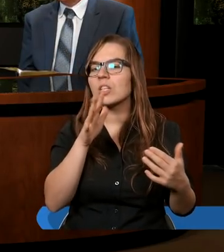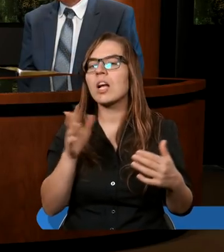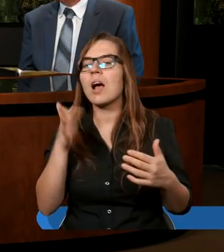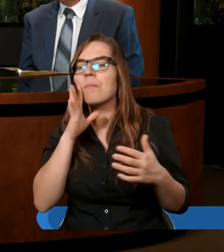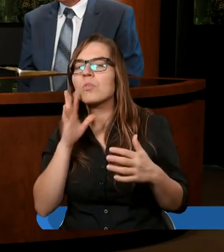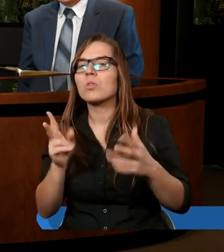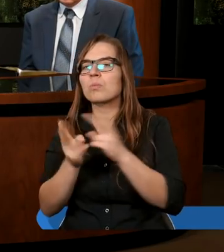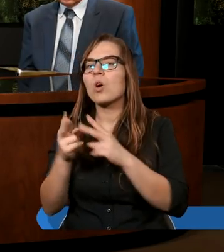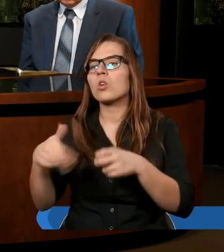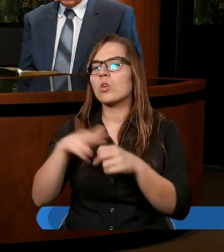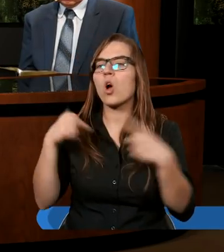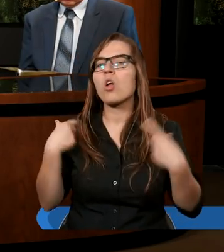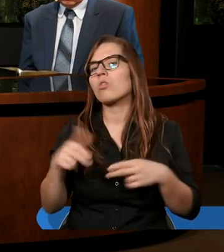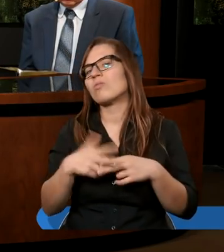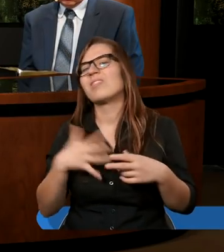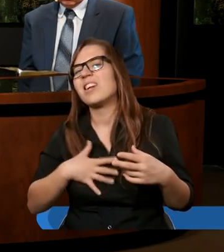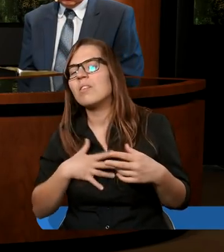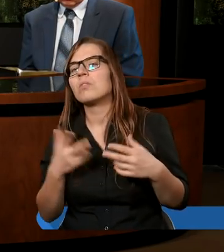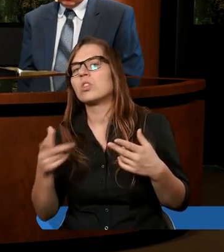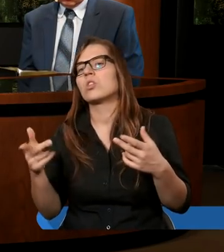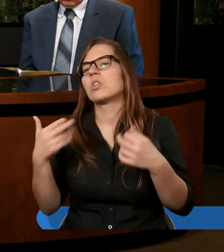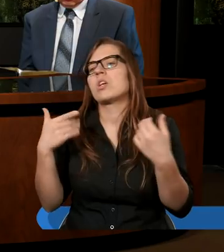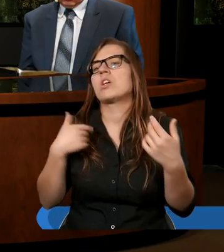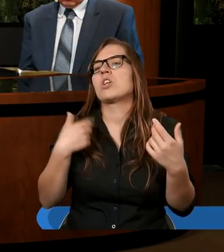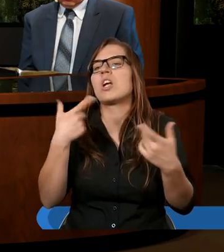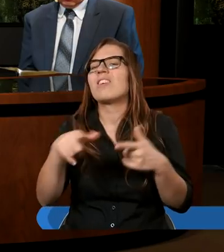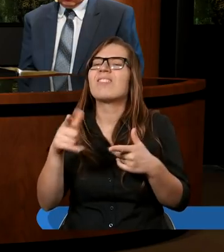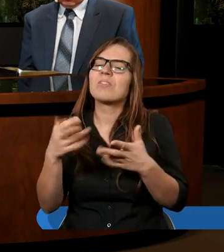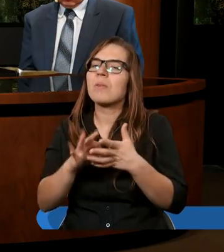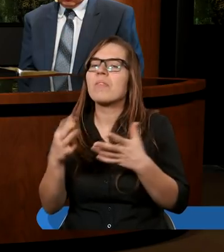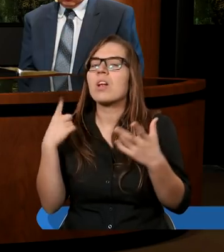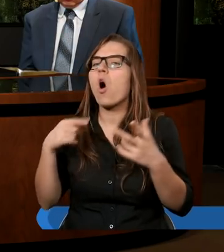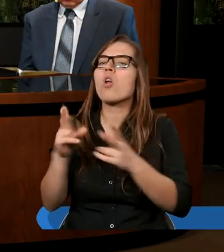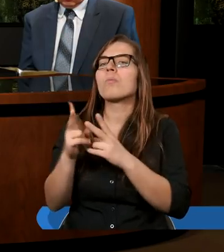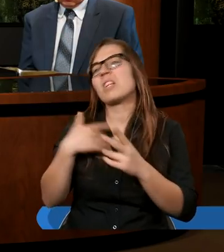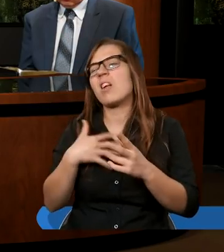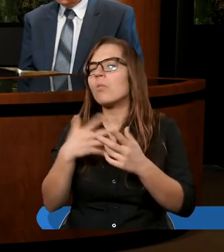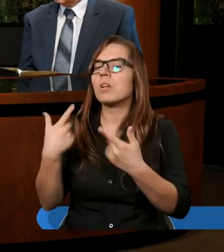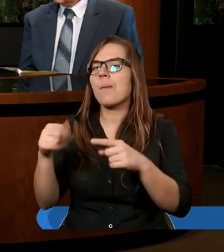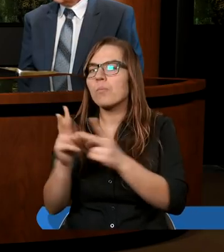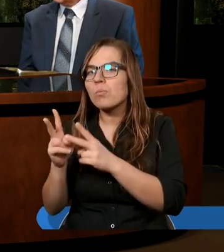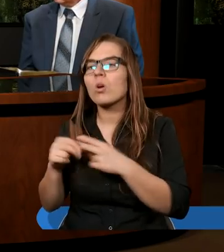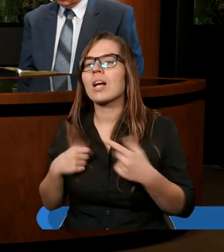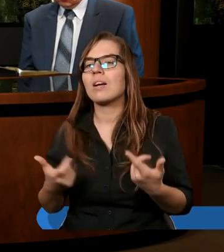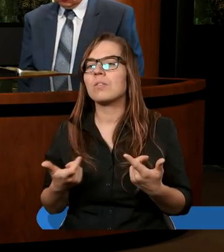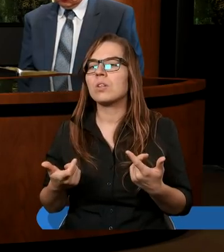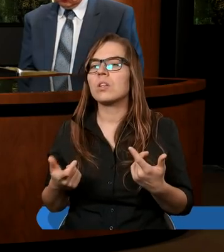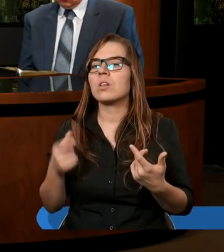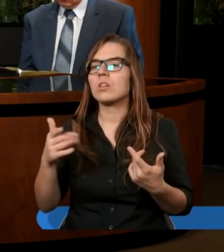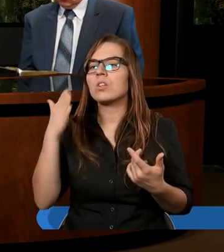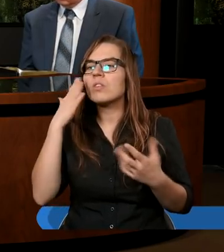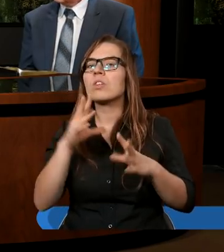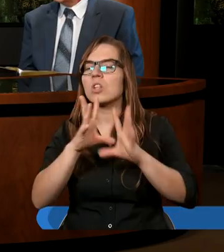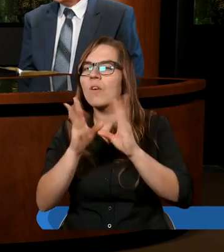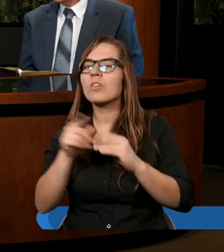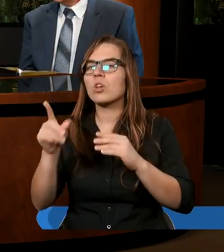nie spotykamy się z osobami, których nie lubimy, spotykamy się z osobami, z którymi nie chcemy mieć relacji, tutaj te relacje były. I jak wierzę, mimo wszystko,